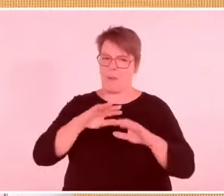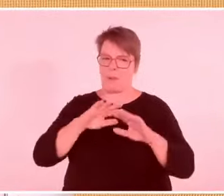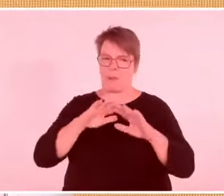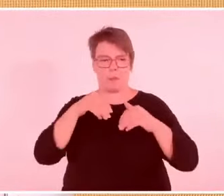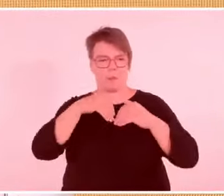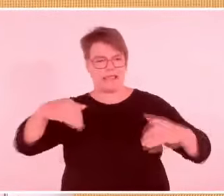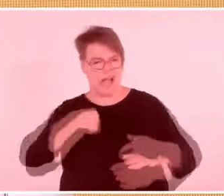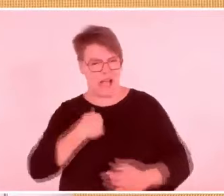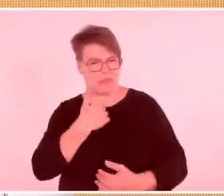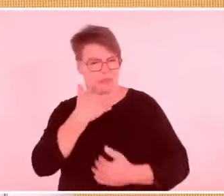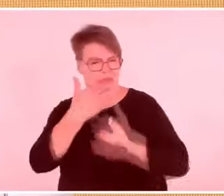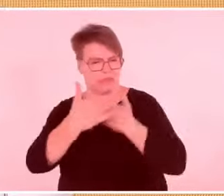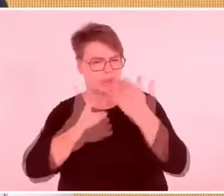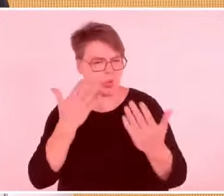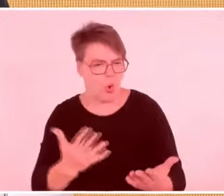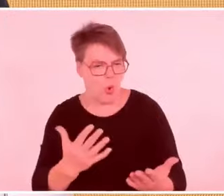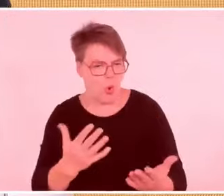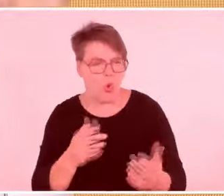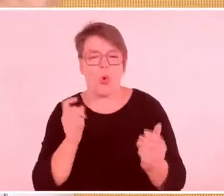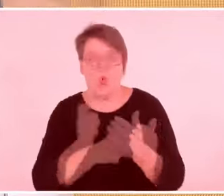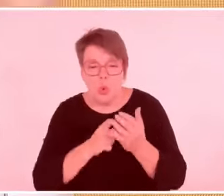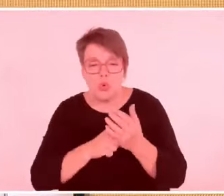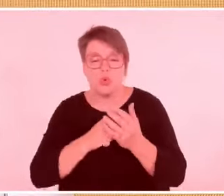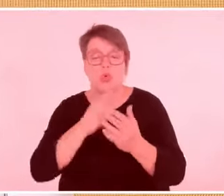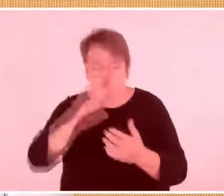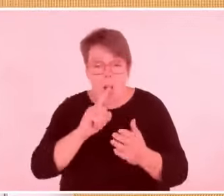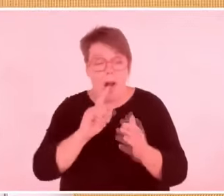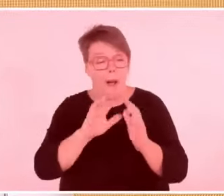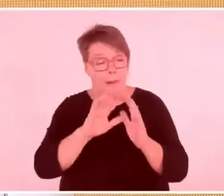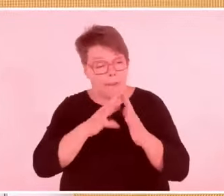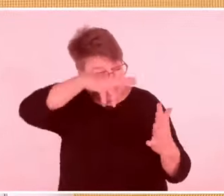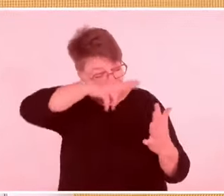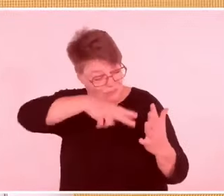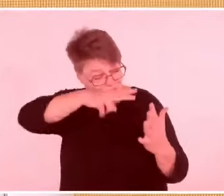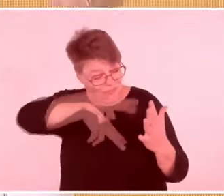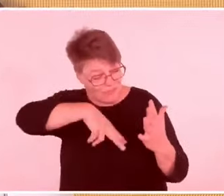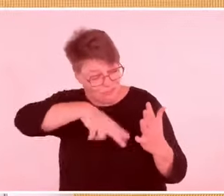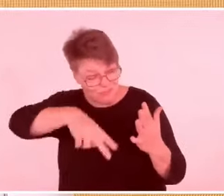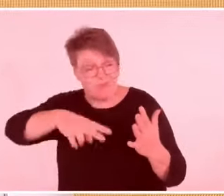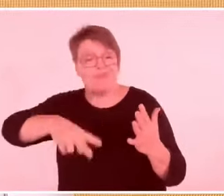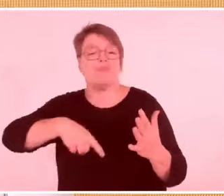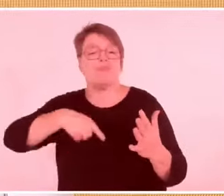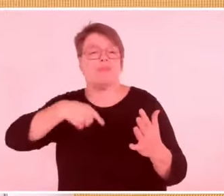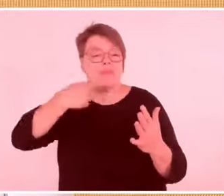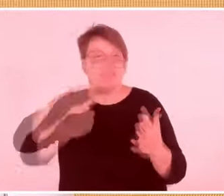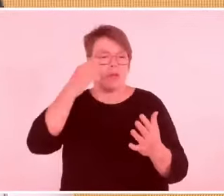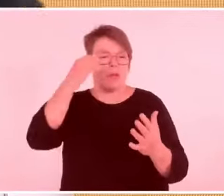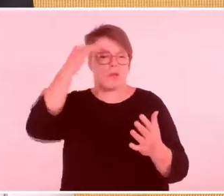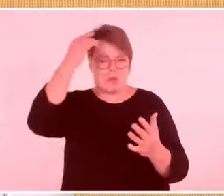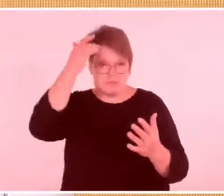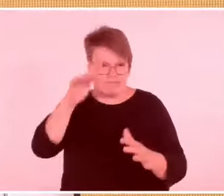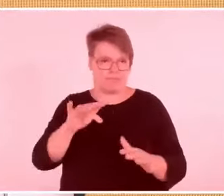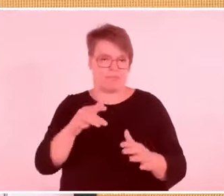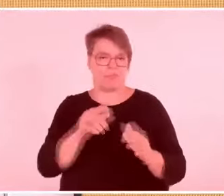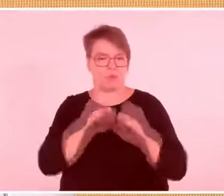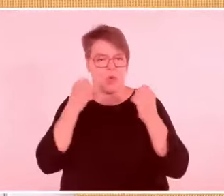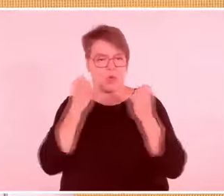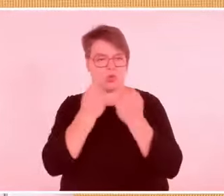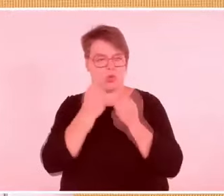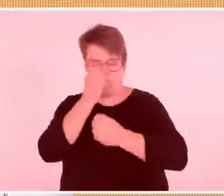die Vieldeutigkeit, die Komplexität unseres Schicksals greifbar zu machen. Ich möchte die